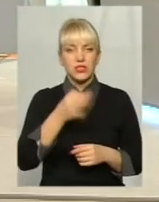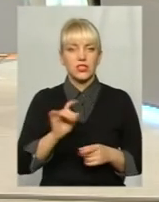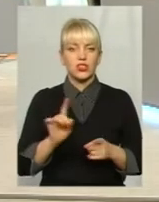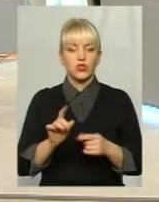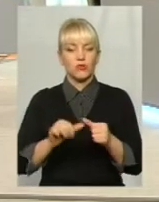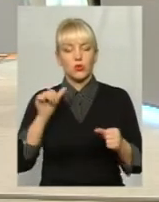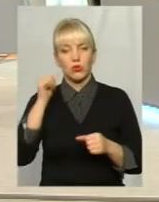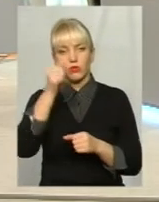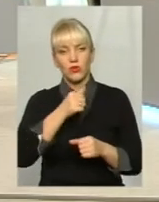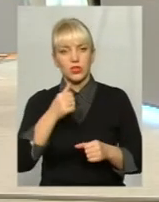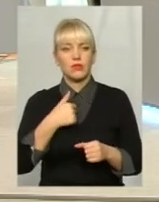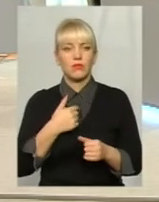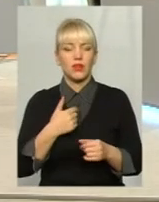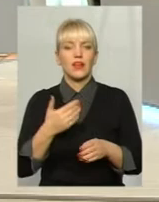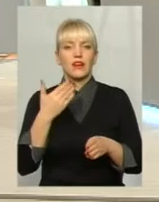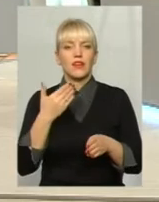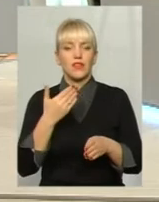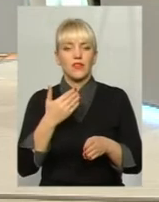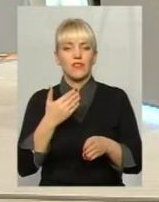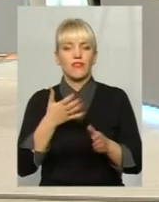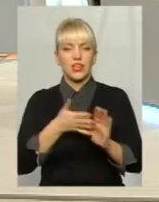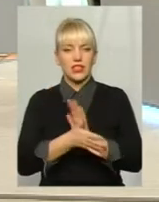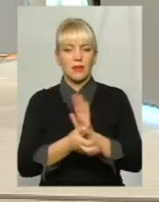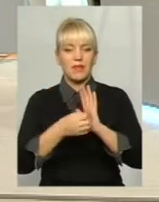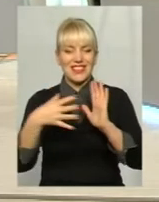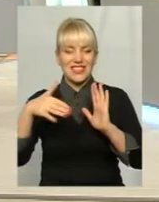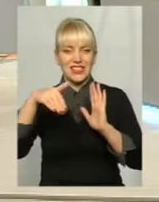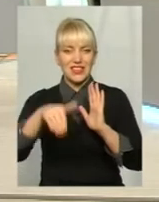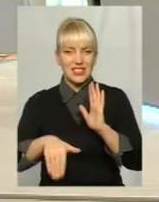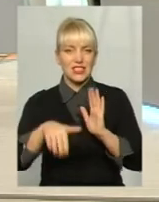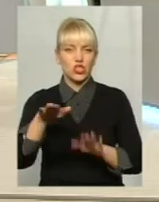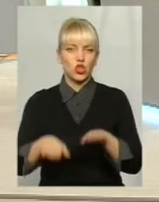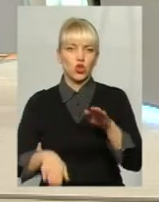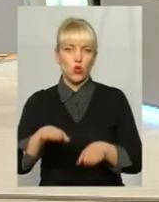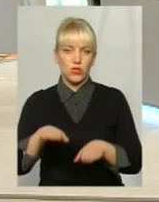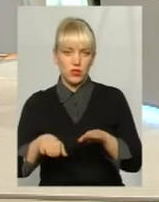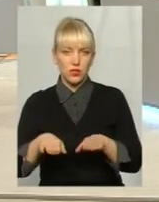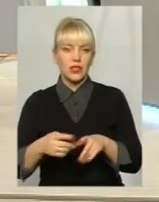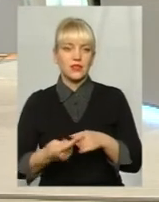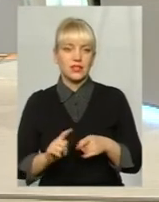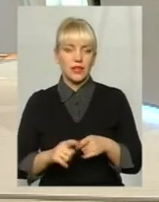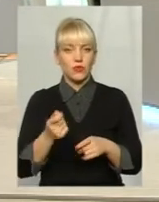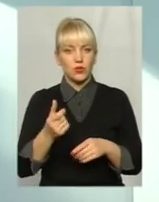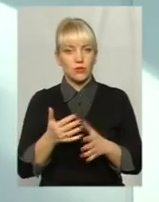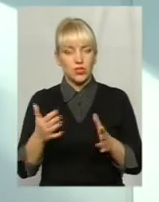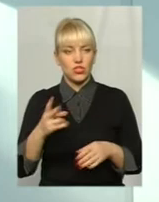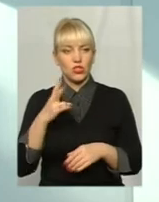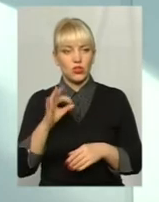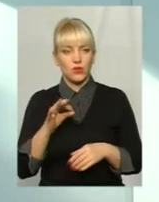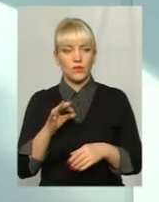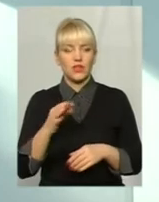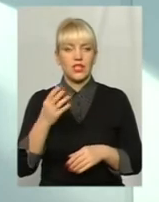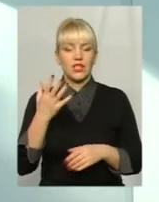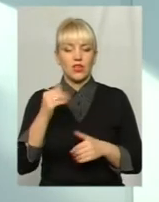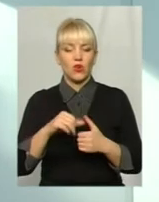витратили 15 тисяч метрів кубічного, 15 тисяч тонн, ну чуть більше. Але крім того,